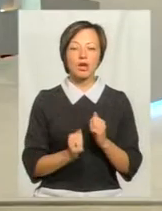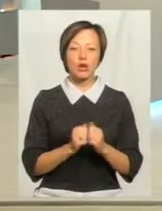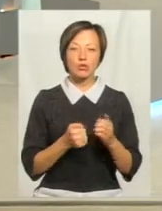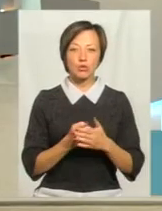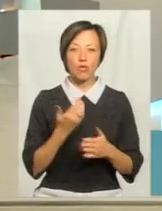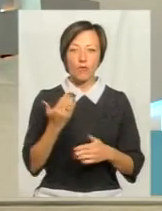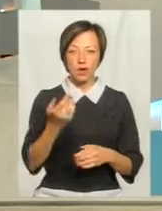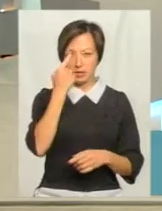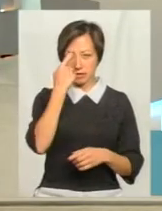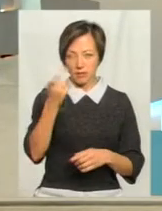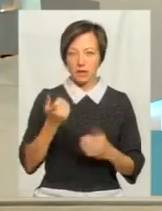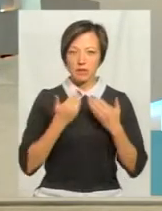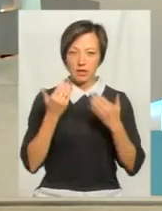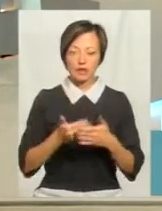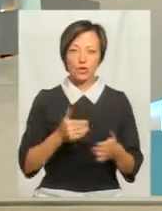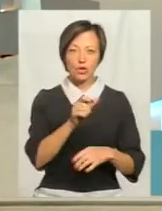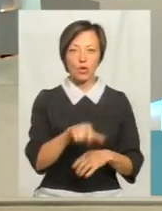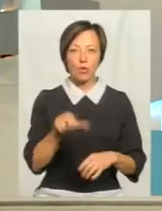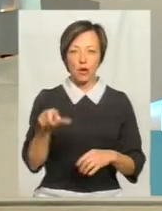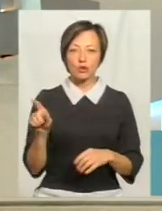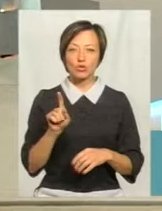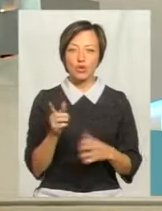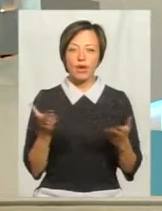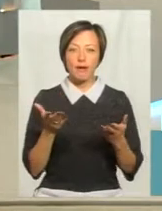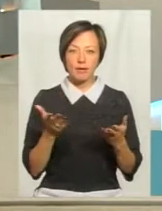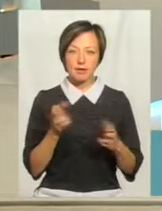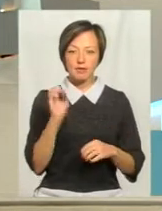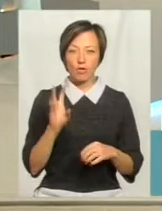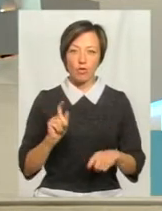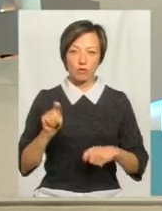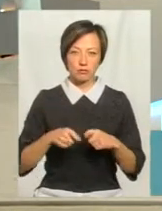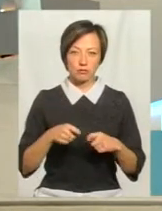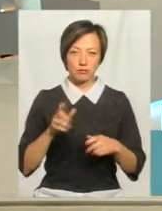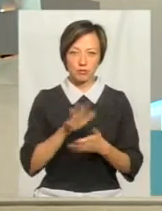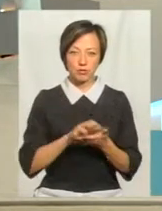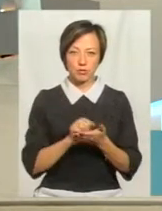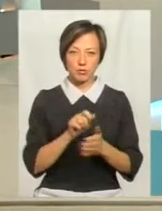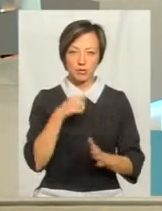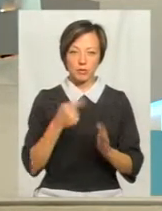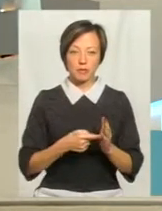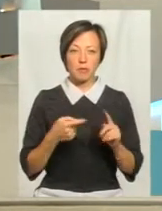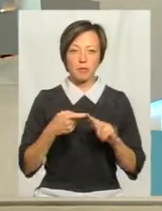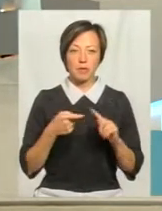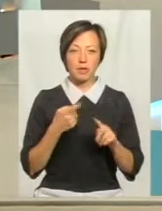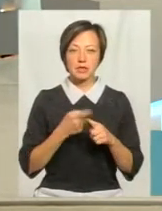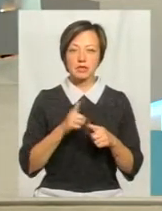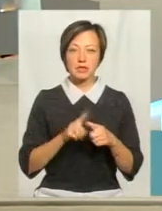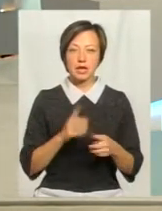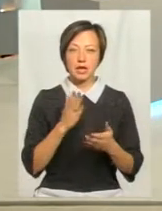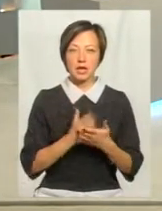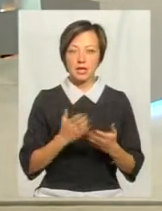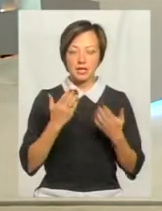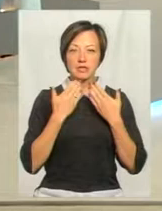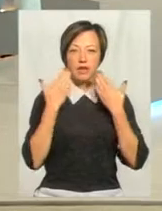вас надходять звернення від громадян, що котрись із них вийшов із ладу? Ну, по-перше, це є звернення інформаційного